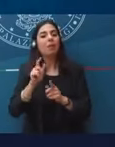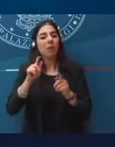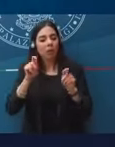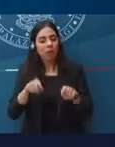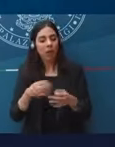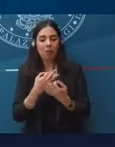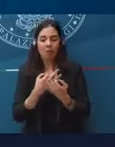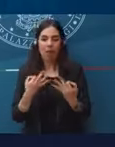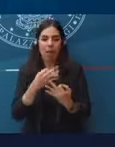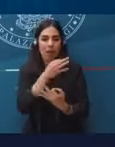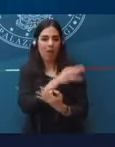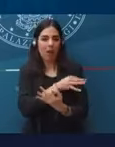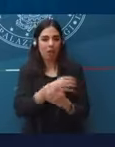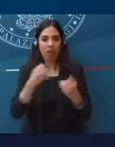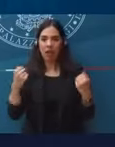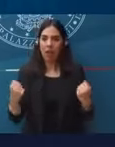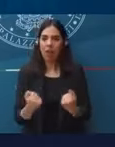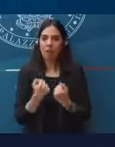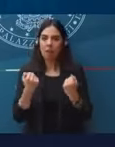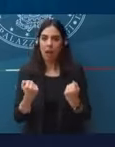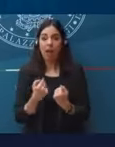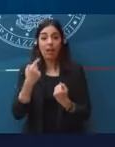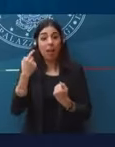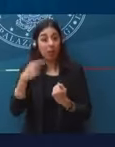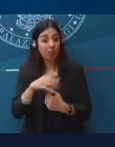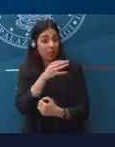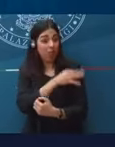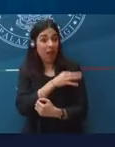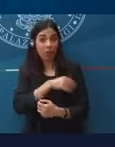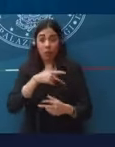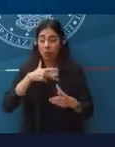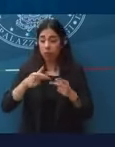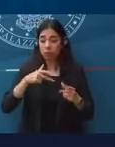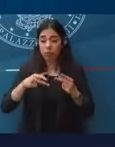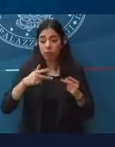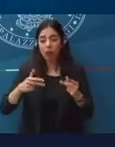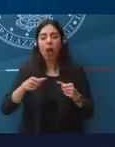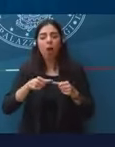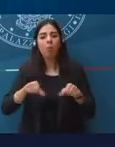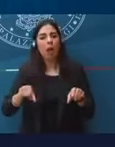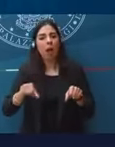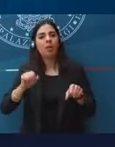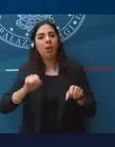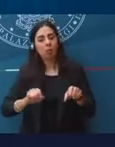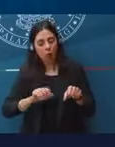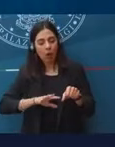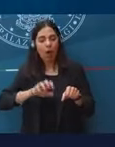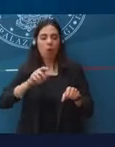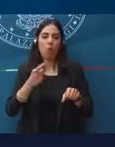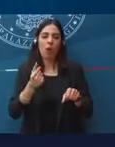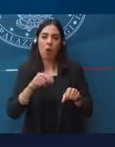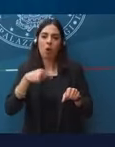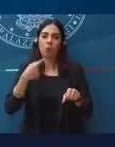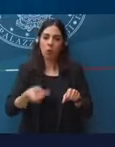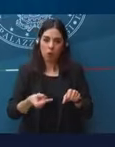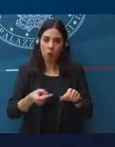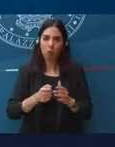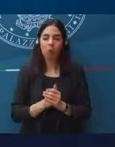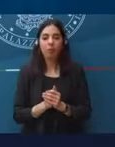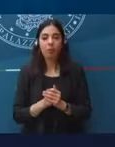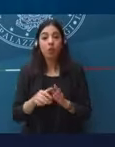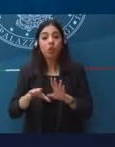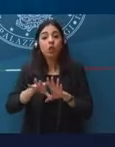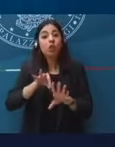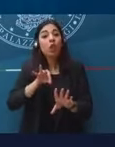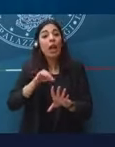vaccinazione. Questa è la base su cui poi riparte l'economia. Quindi il tempo delle grandi scelte economiche per cui si va